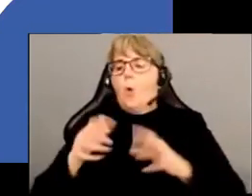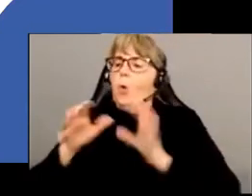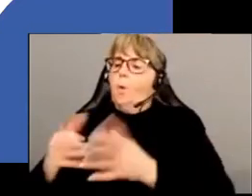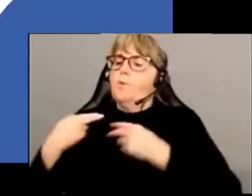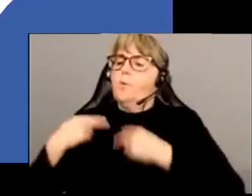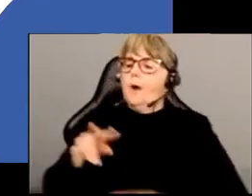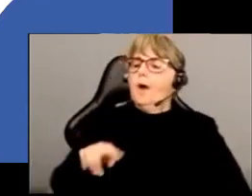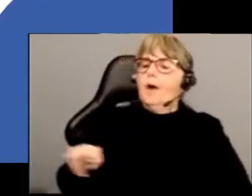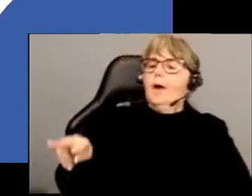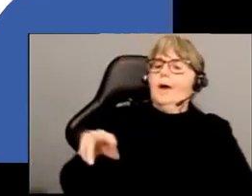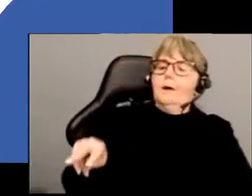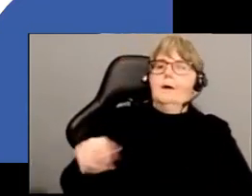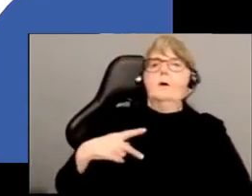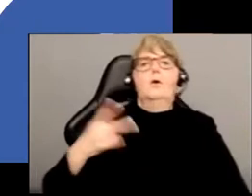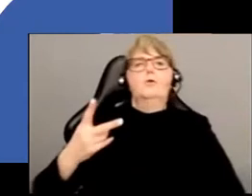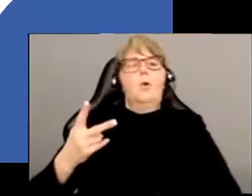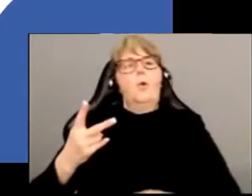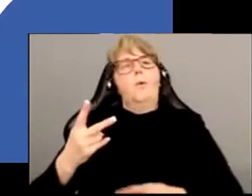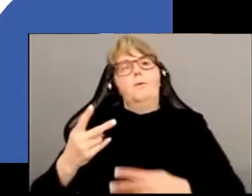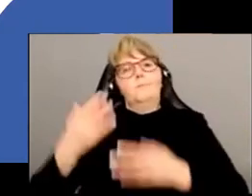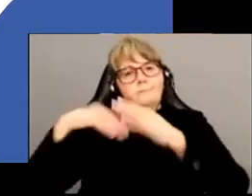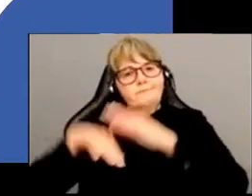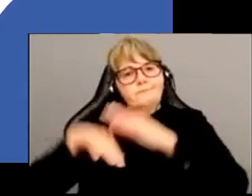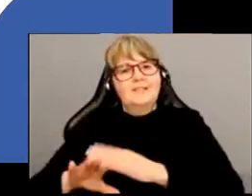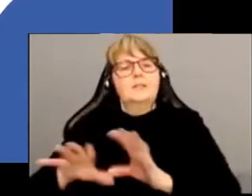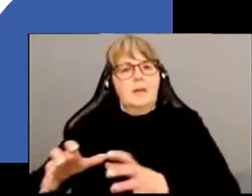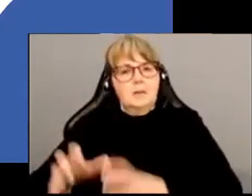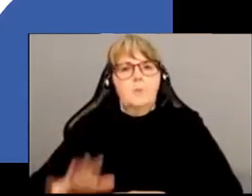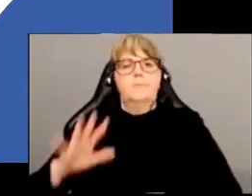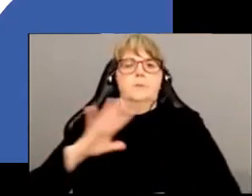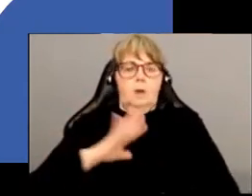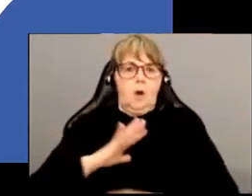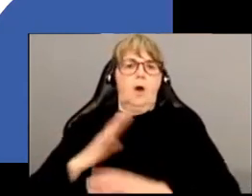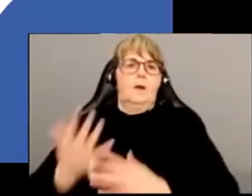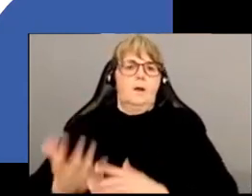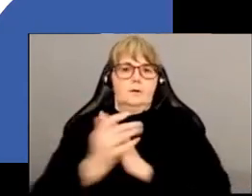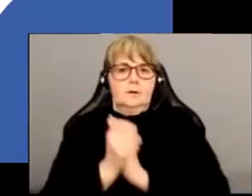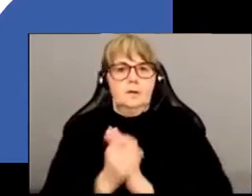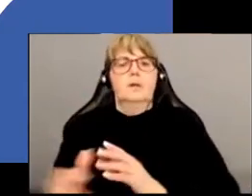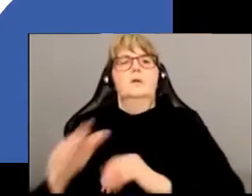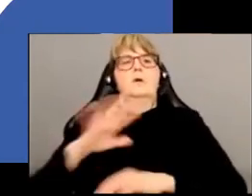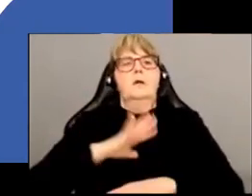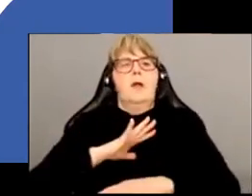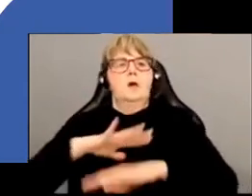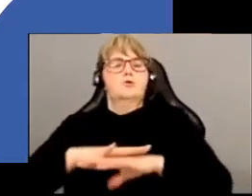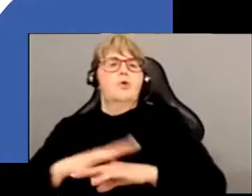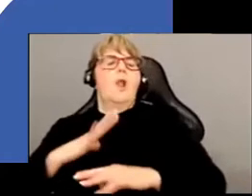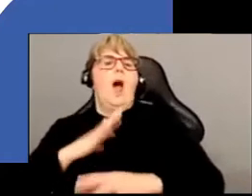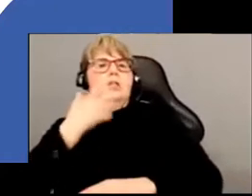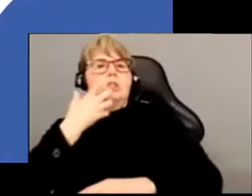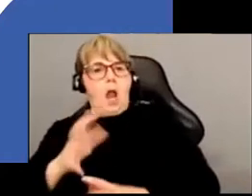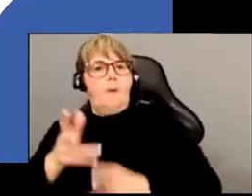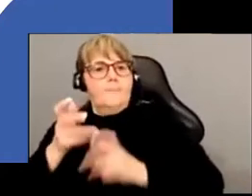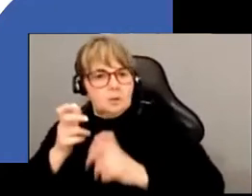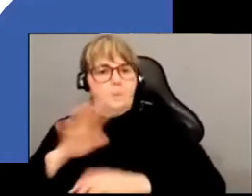va utiliser deux grandes dimensions que sont la compétence perçue et la chaleur perçue. Et en fonction